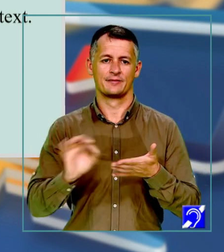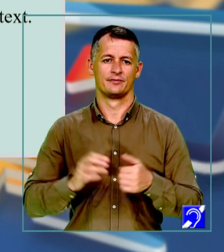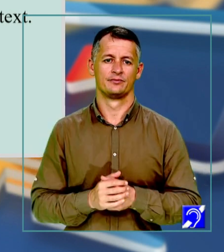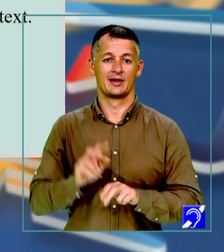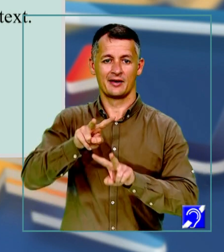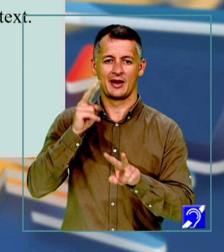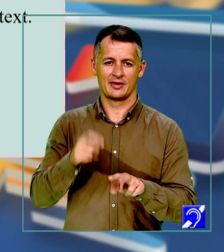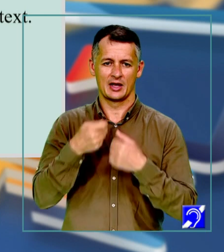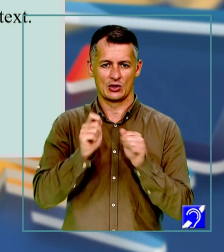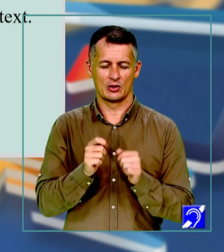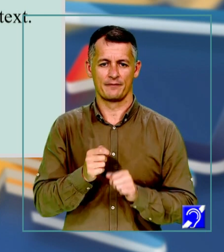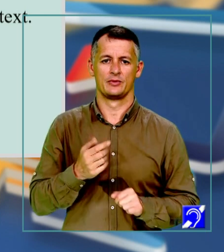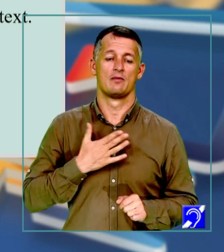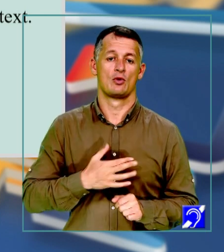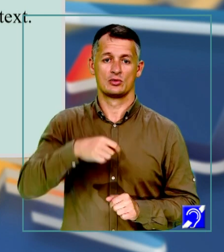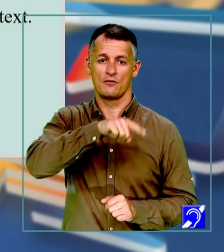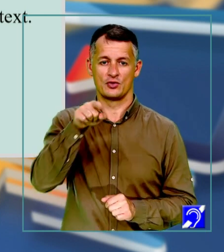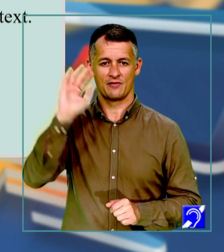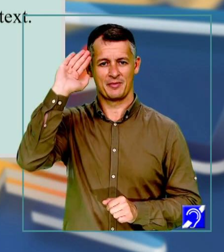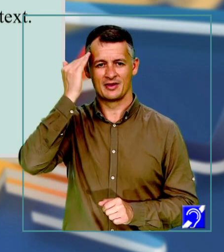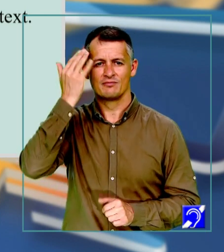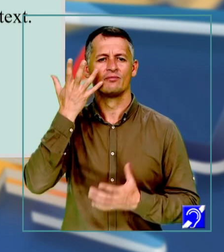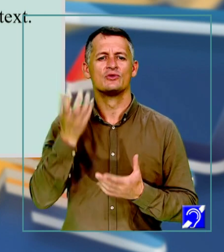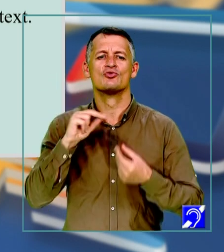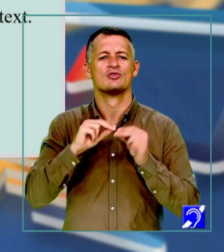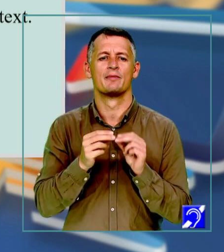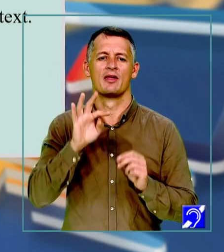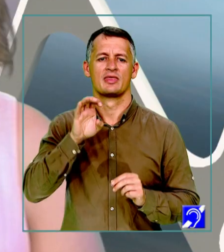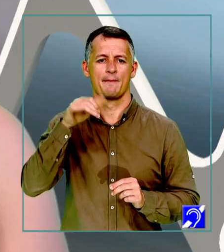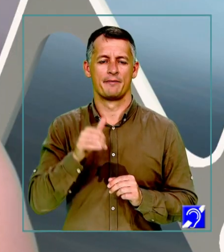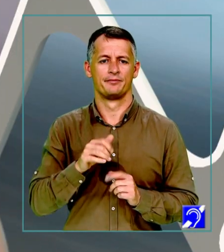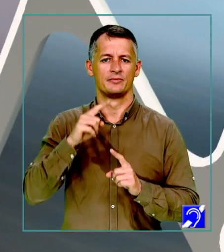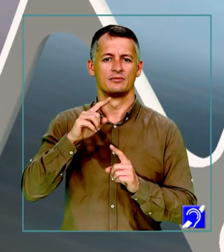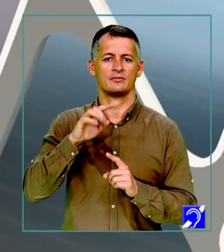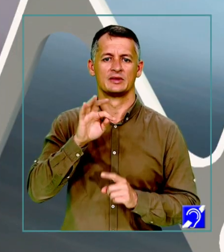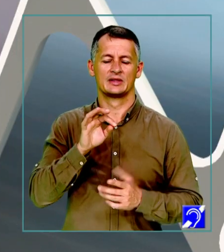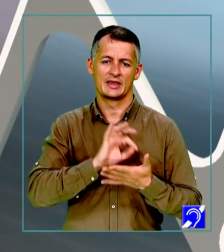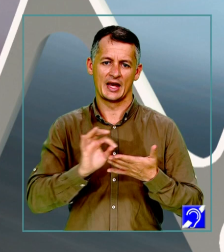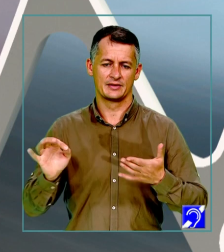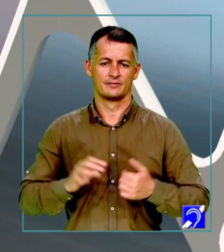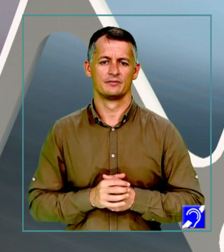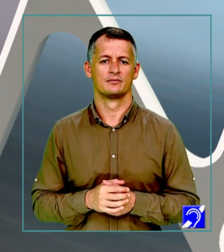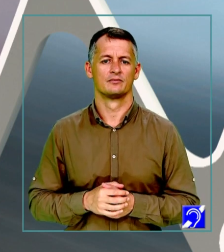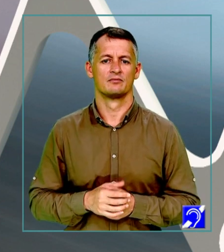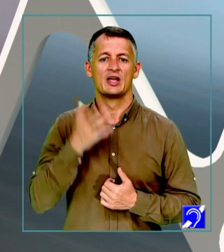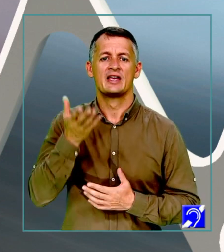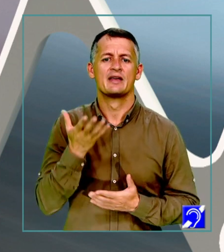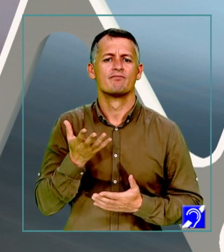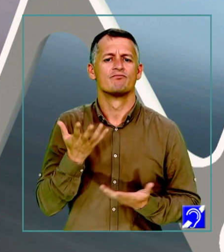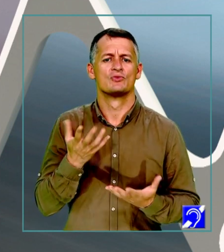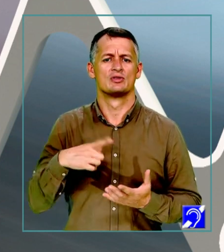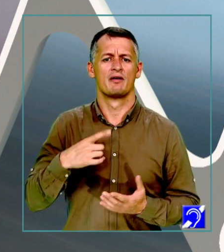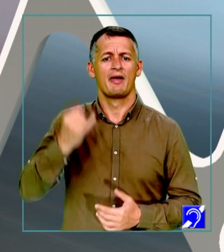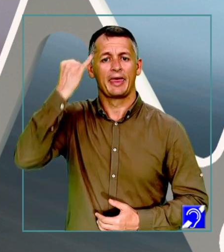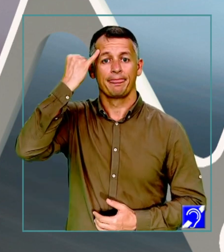Înainte de toate, vreau să vă amintiți ce înseamnă tema textului. Tema unui text este ideea centrală